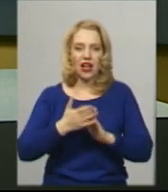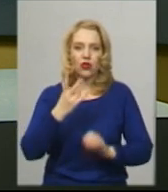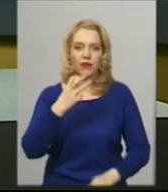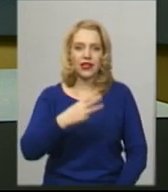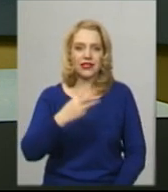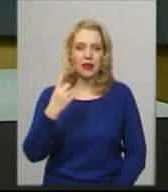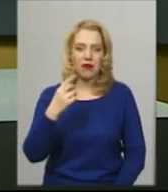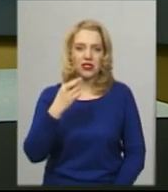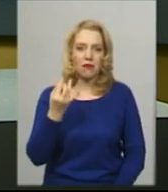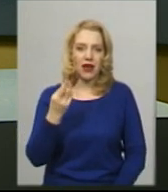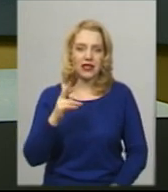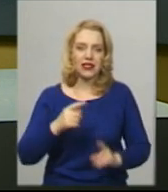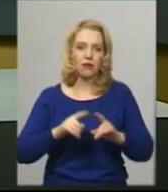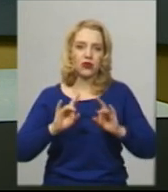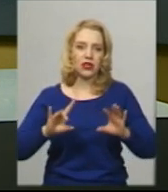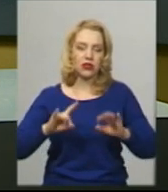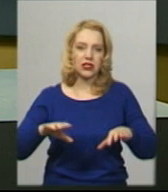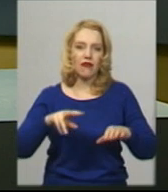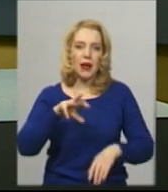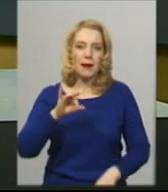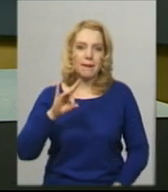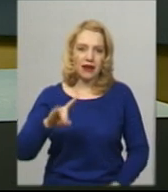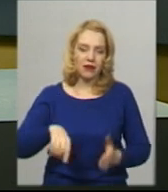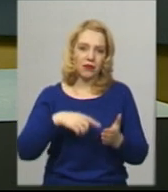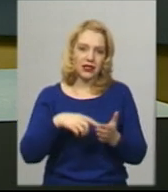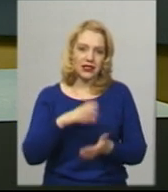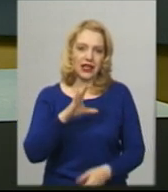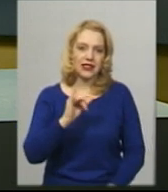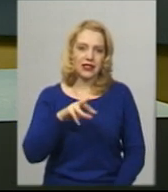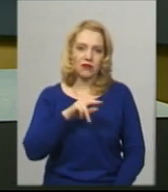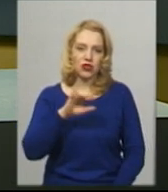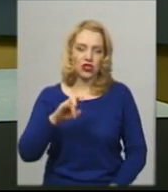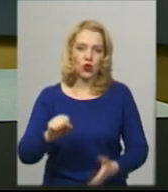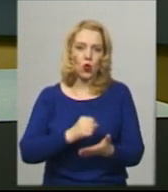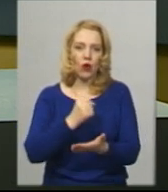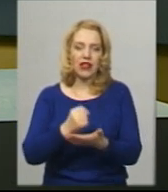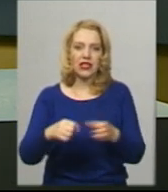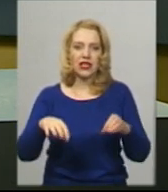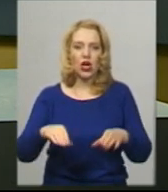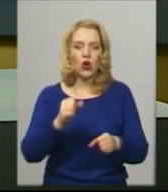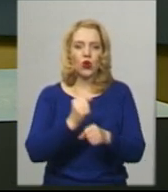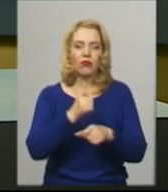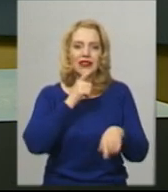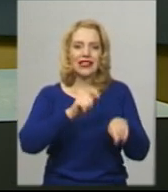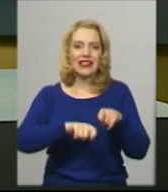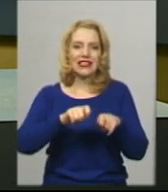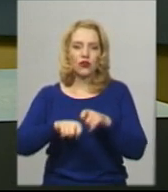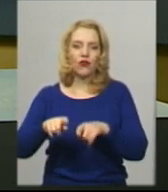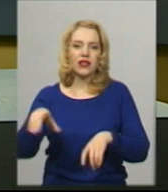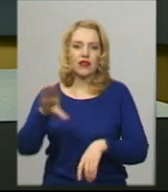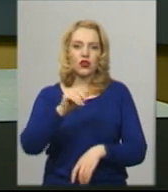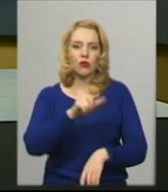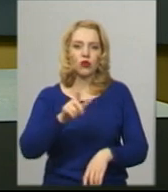розповів очільник міста Олександр Семчишин. За його словами, наразі ухвалили рішення робити тестування усім людям, у кого